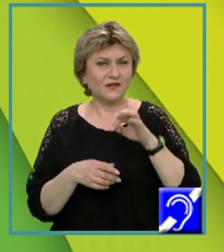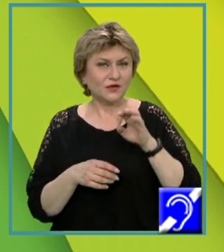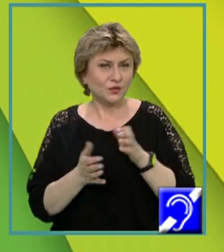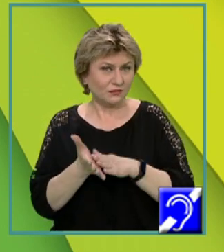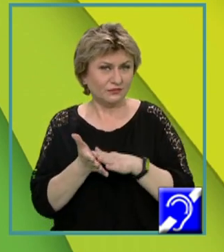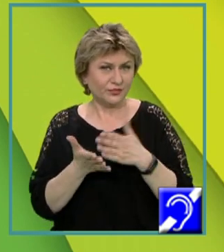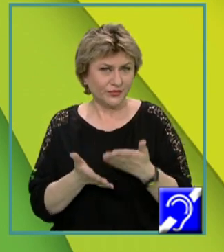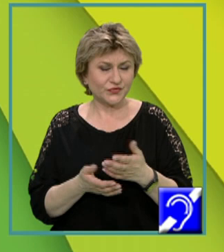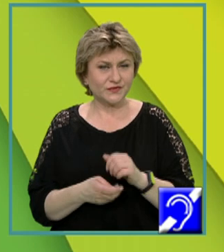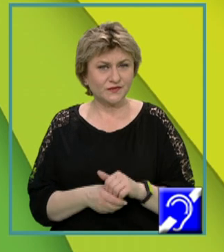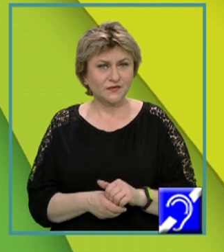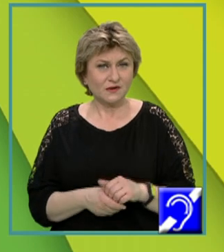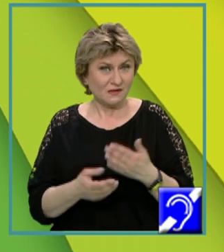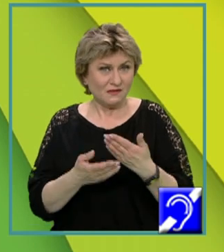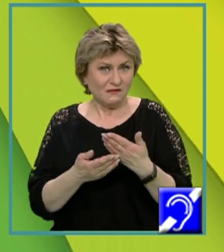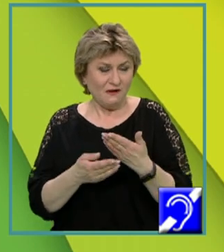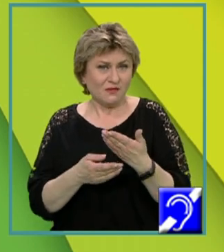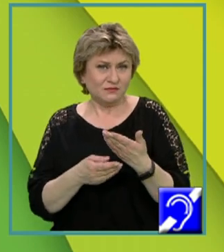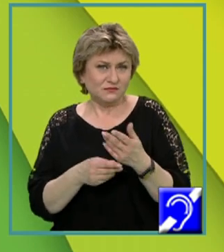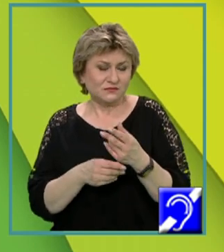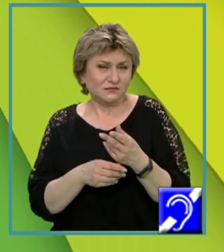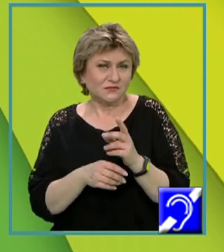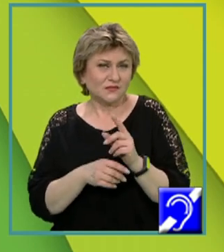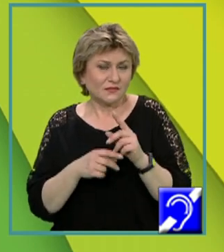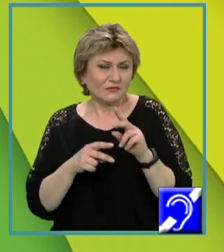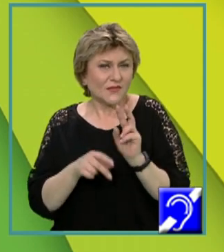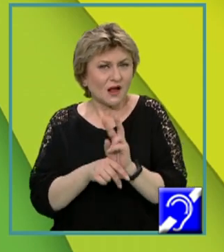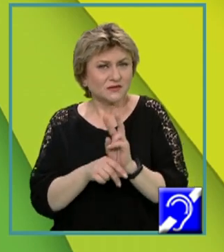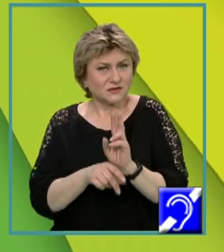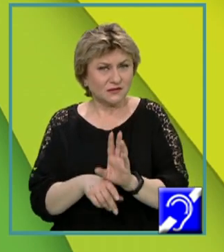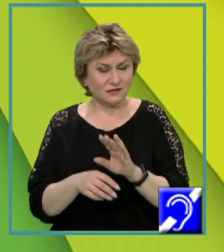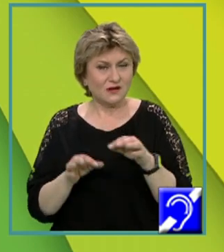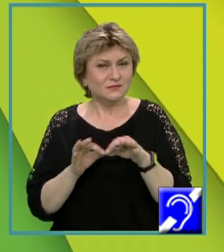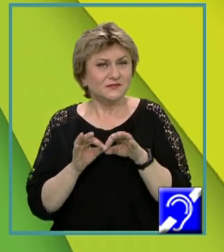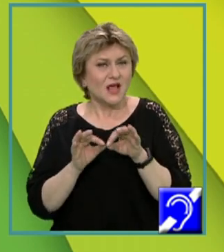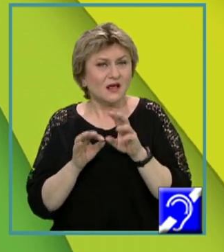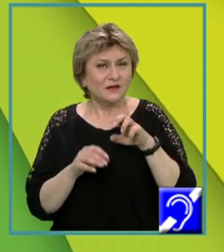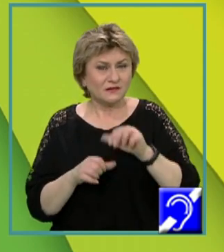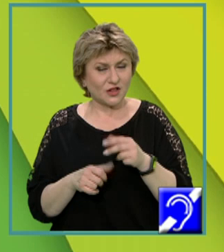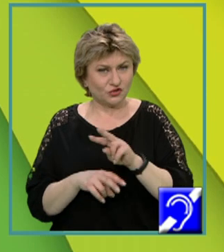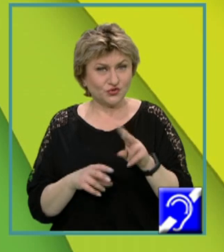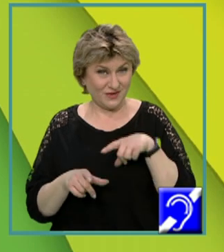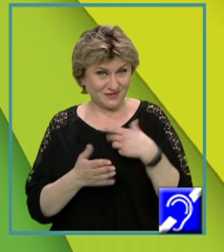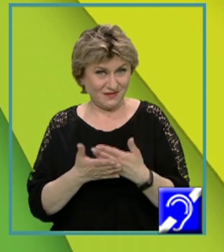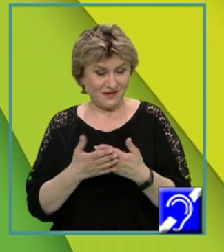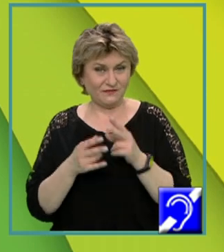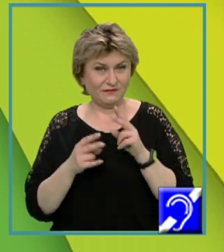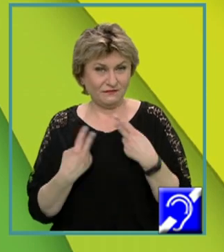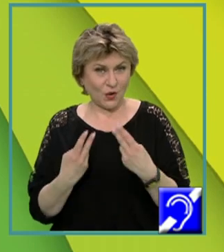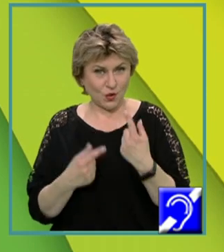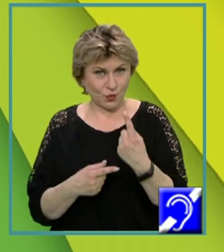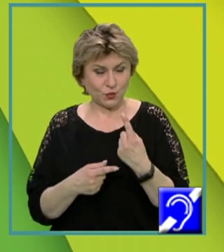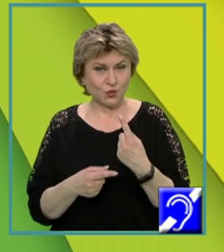afișării instrucțiunii de la linia 22 este acela la afișării valorii 1